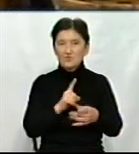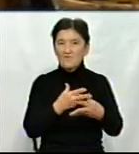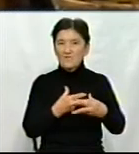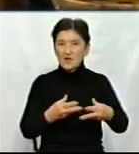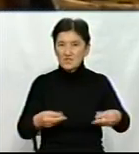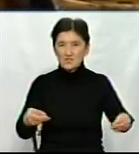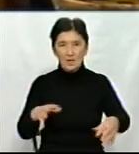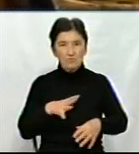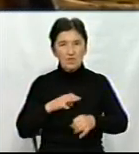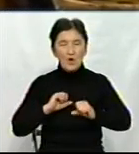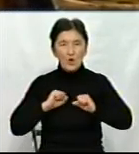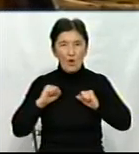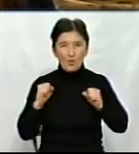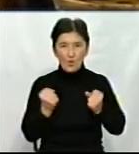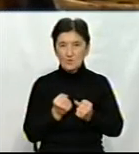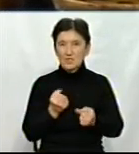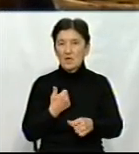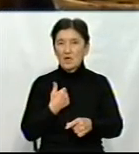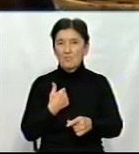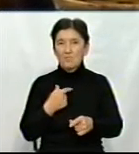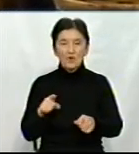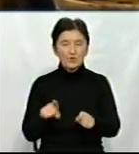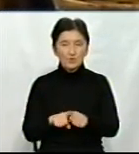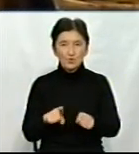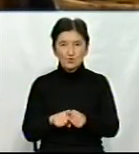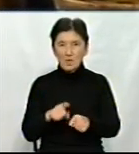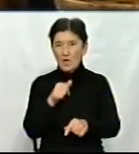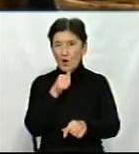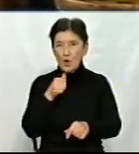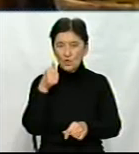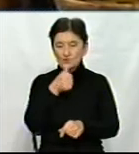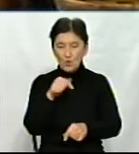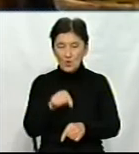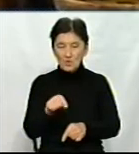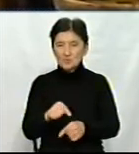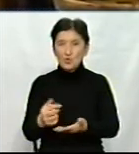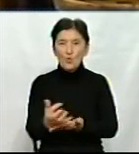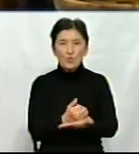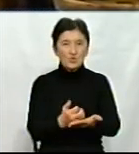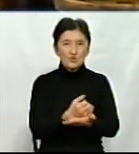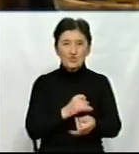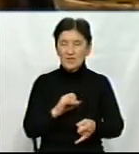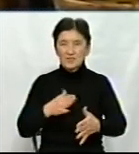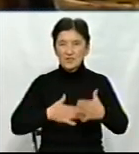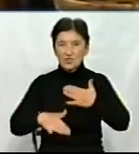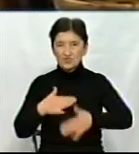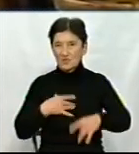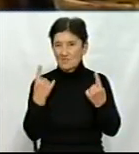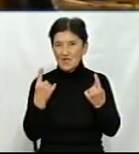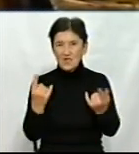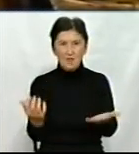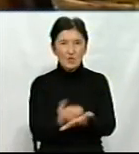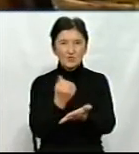була дуже холодною. Тому медові врожаї теж цьогоріч не тішили нас великими здобутками